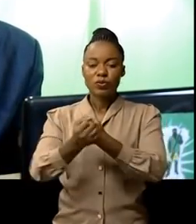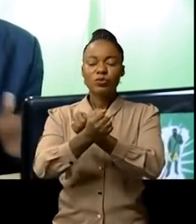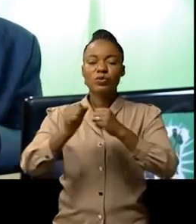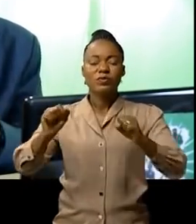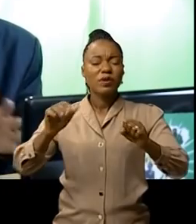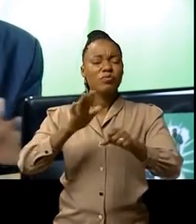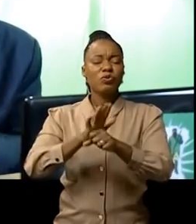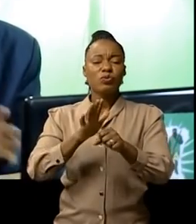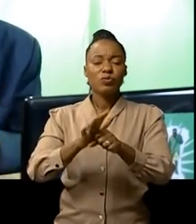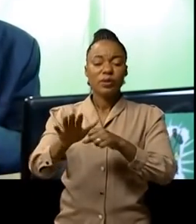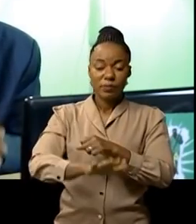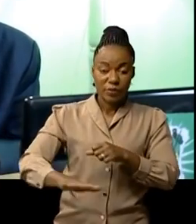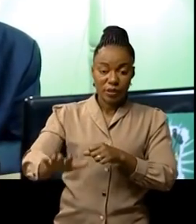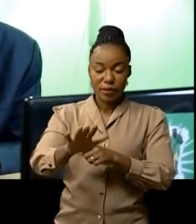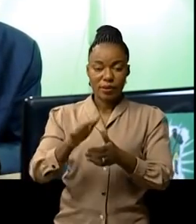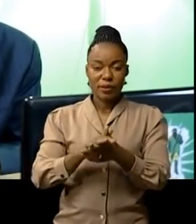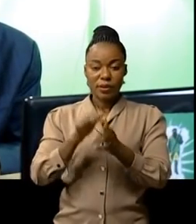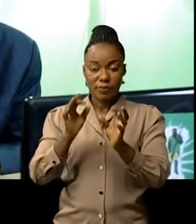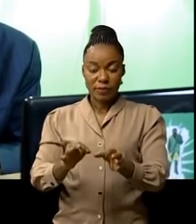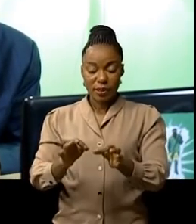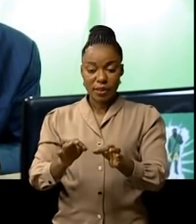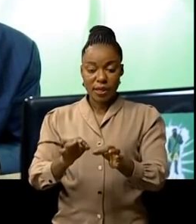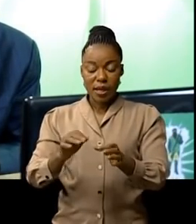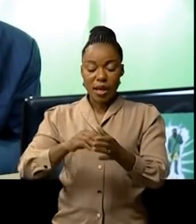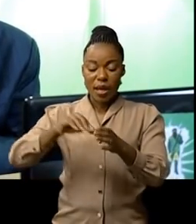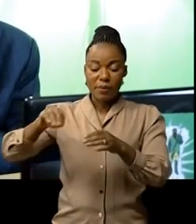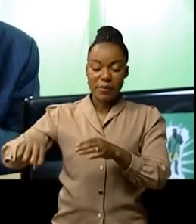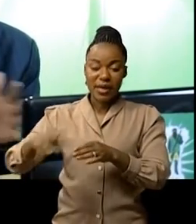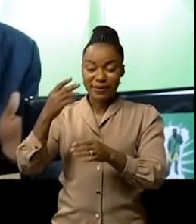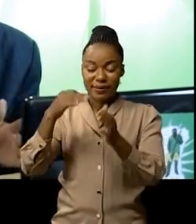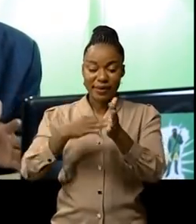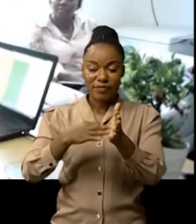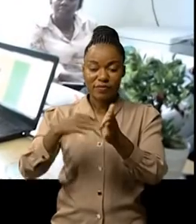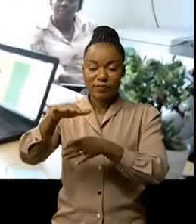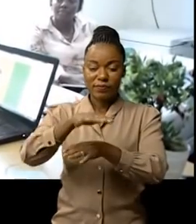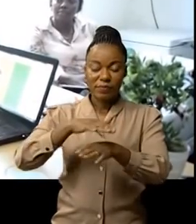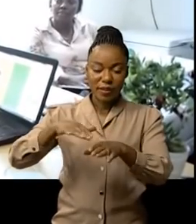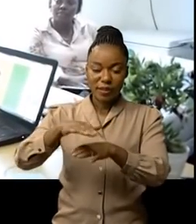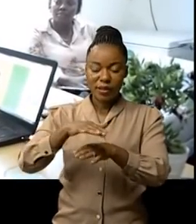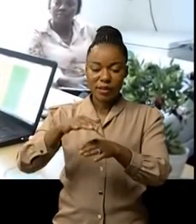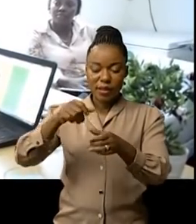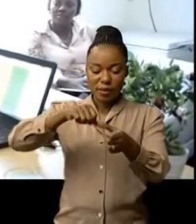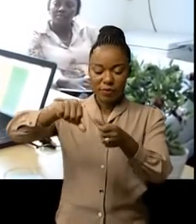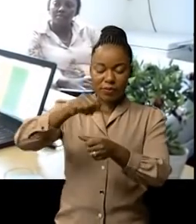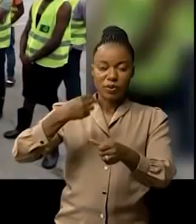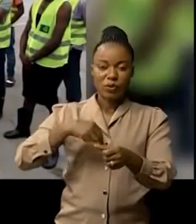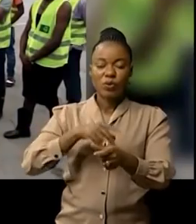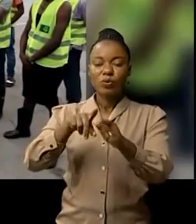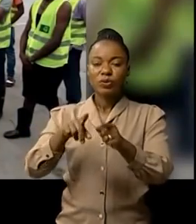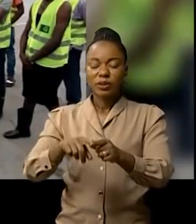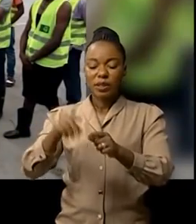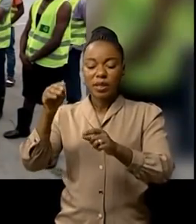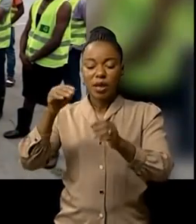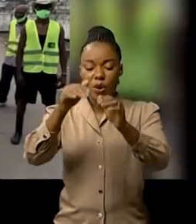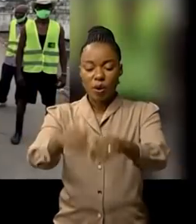pays en dehors des 9 pays que nous entourent la RDC mais autant de pays cette structure promet de planter à elle seule